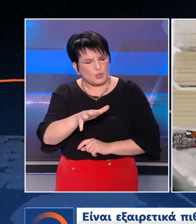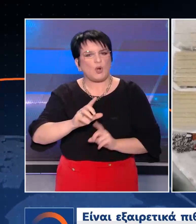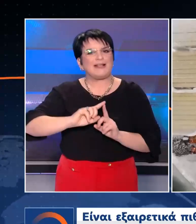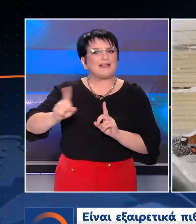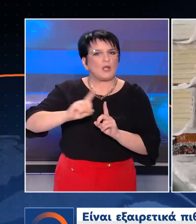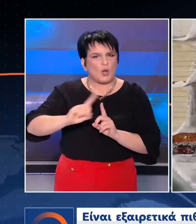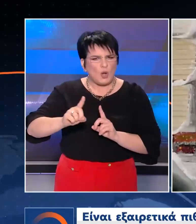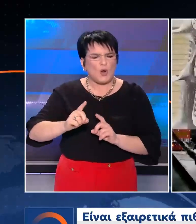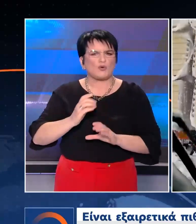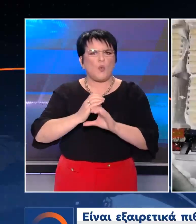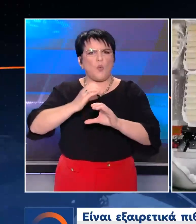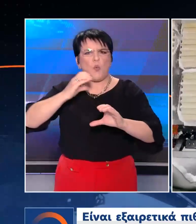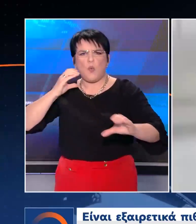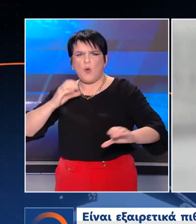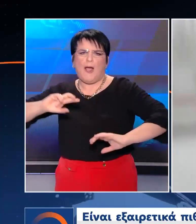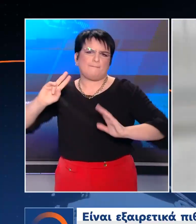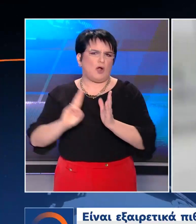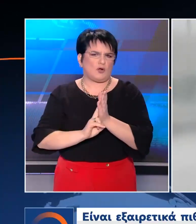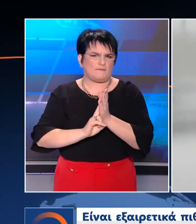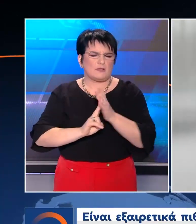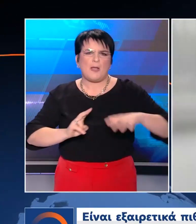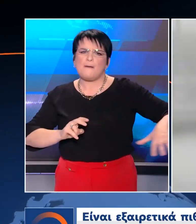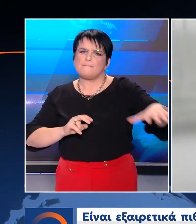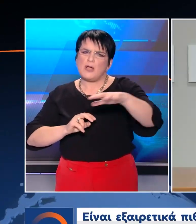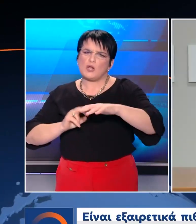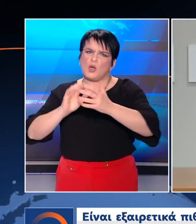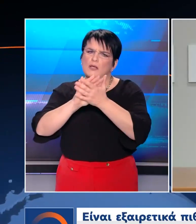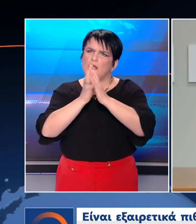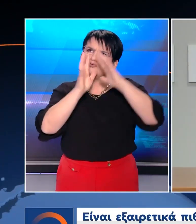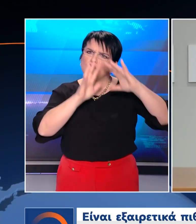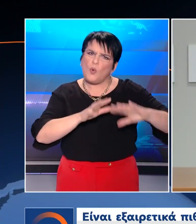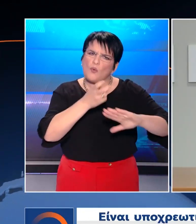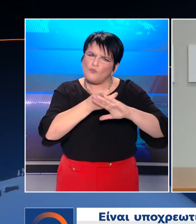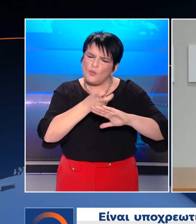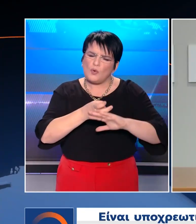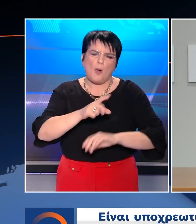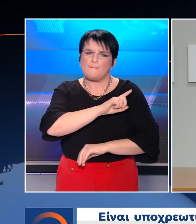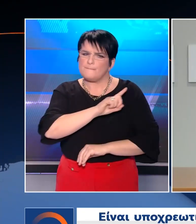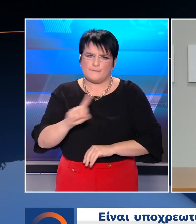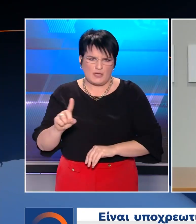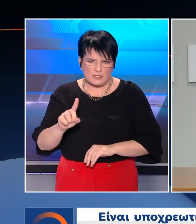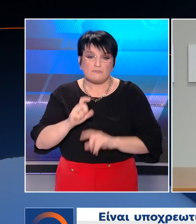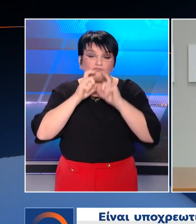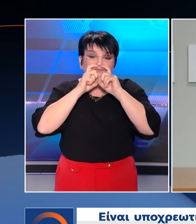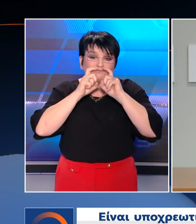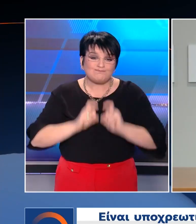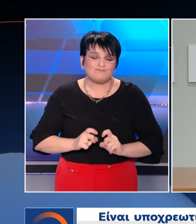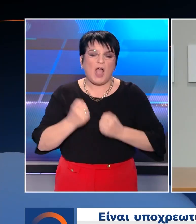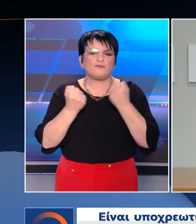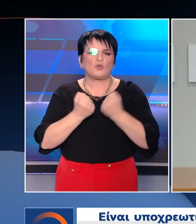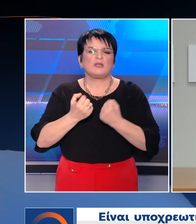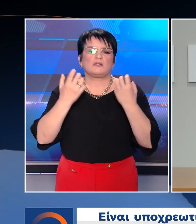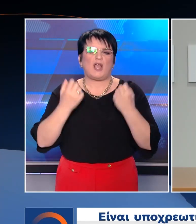κυκλοφορία βαραίων οχημάτων σε περιοχές με ιδιαίτερη χιονόπτωση. Είναι υποχρεωτικός ο εφοδιασμός όλων των